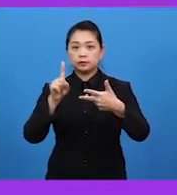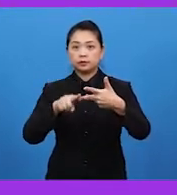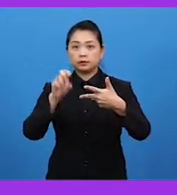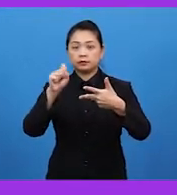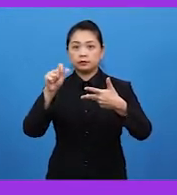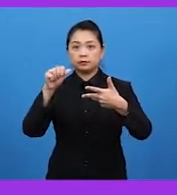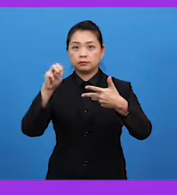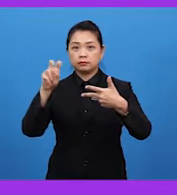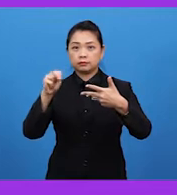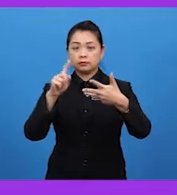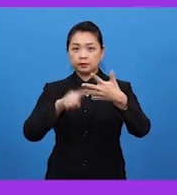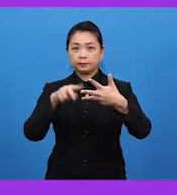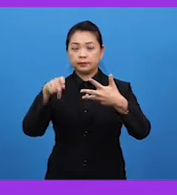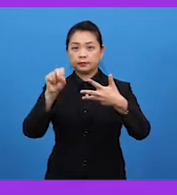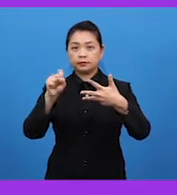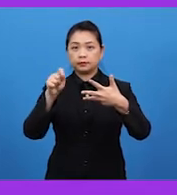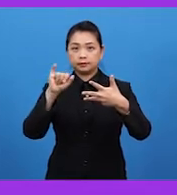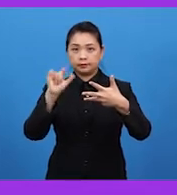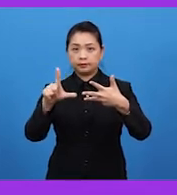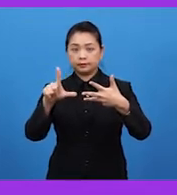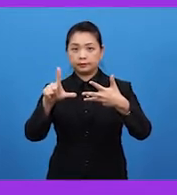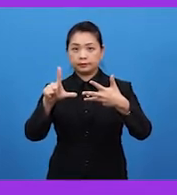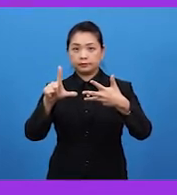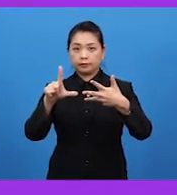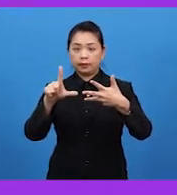Stamen Dan pistil